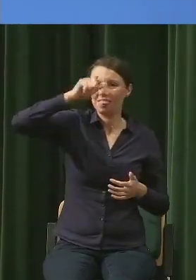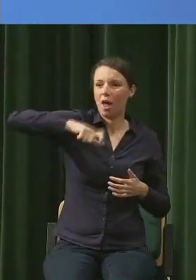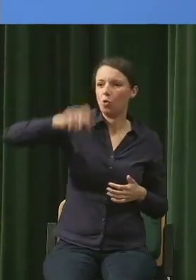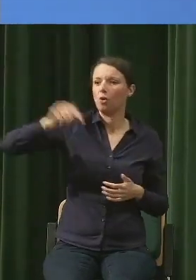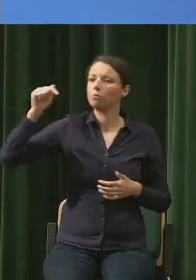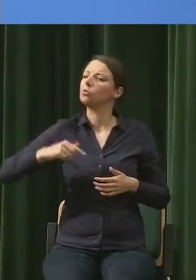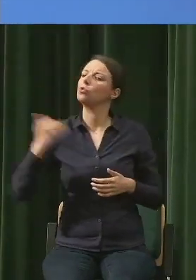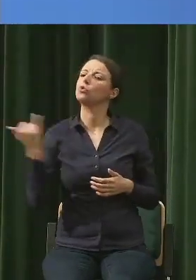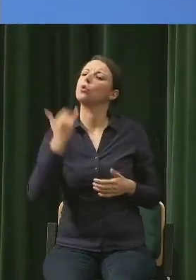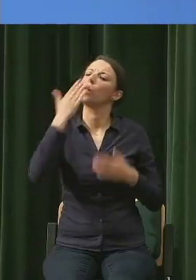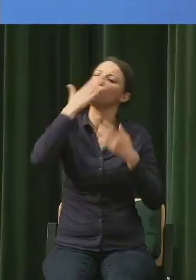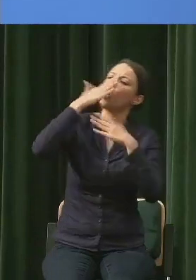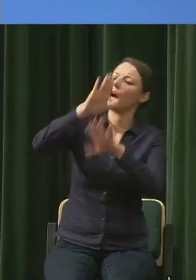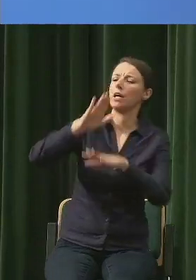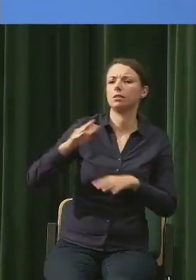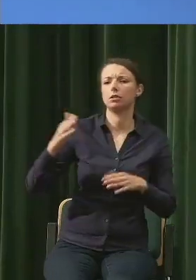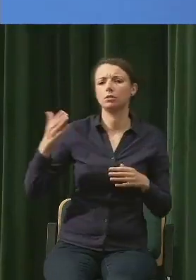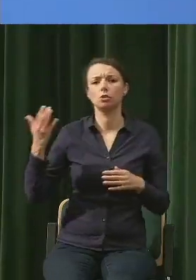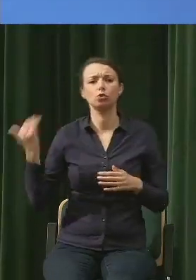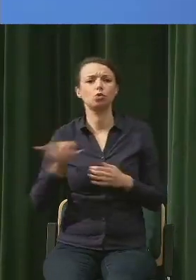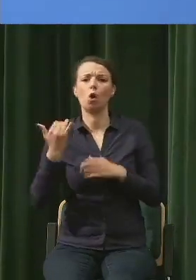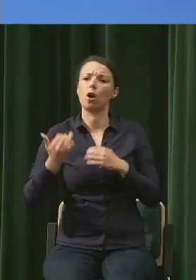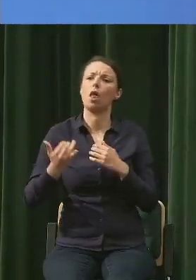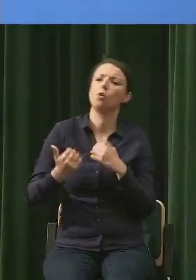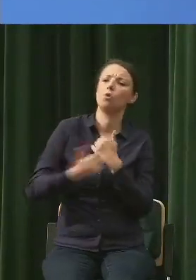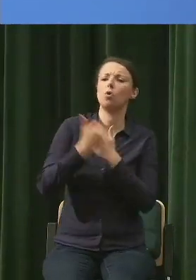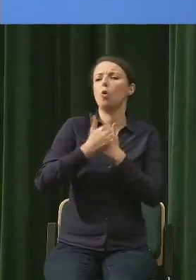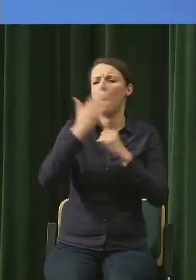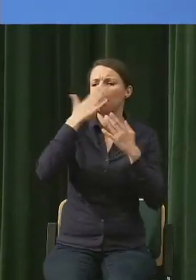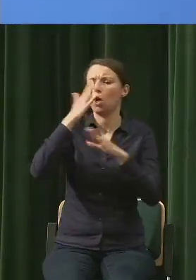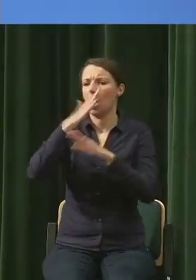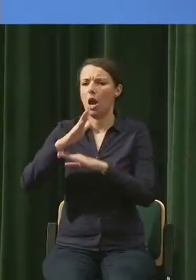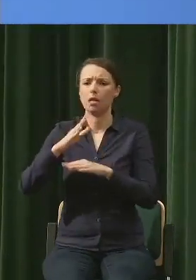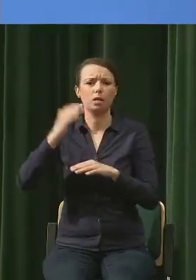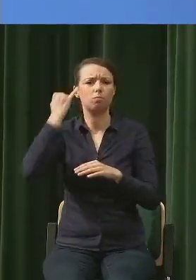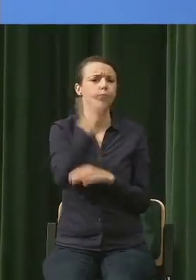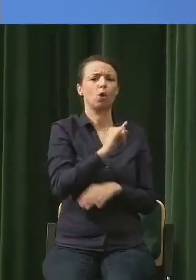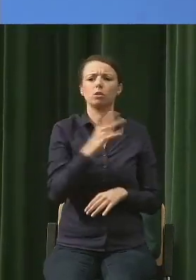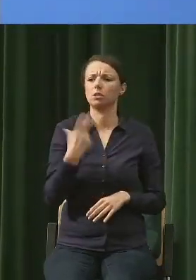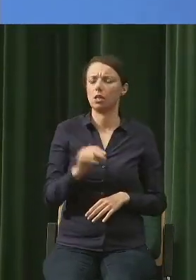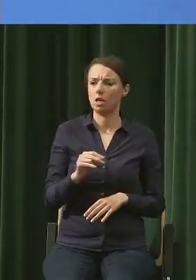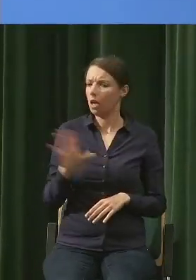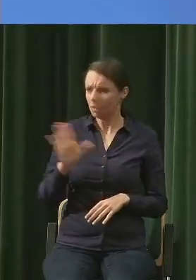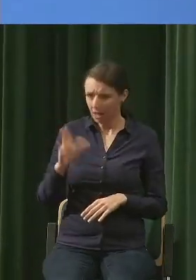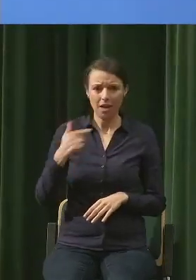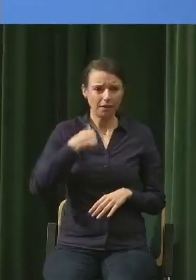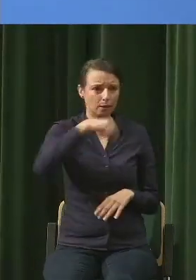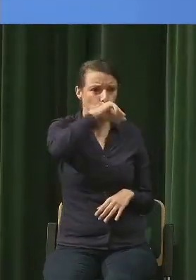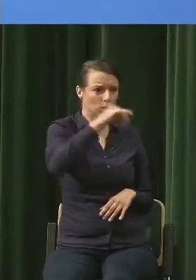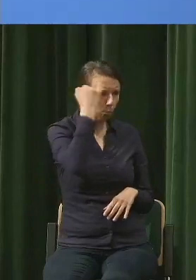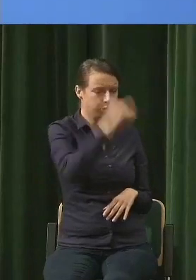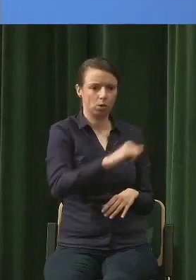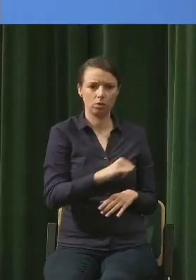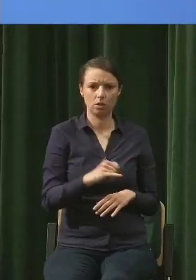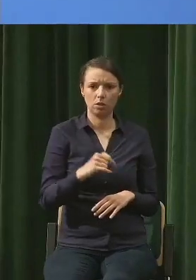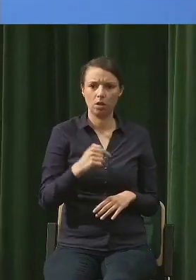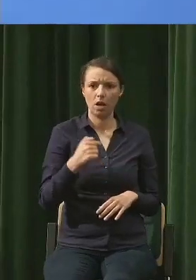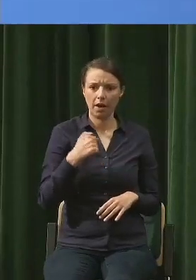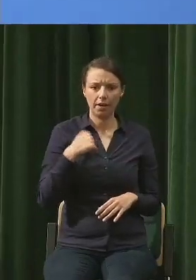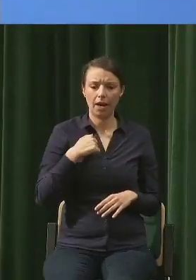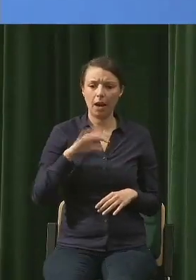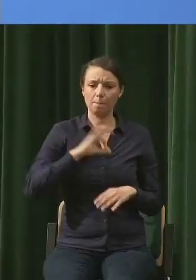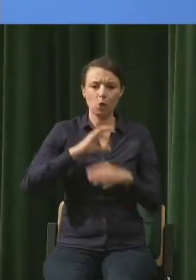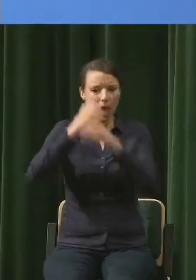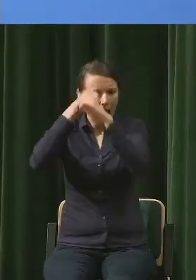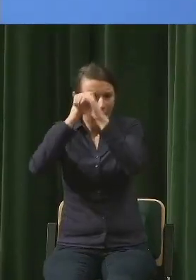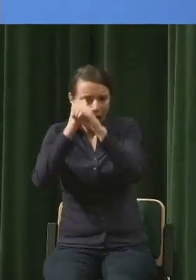nie mylić się. Ja marzę o tym. Uwielbiam pomyłki. Uwielbiam to, że moje założenie w moim eksperymencie, zajmuję się botaniką